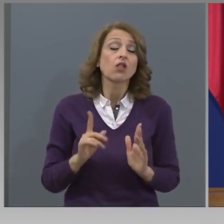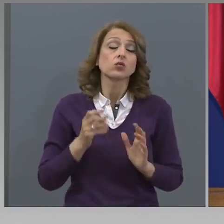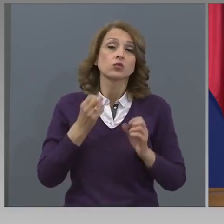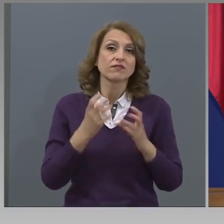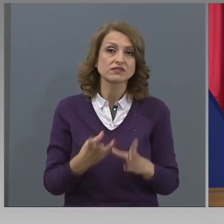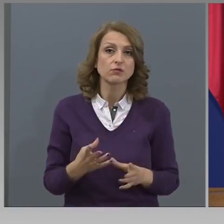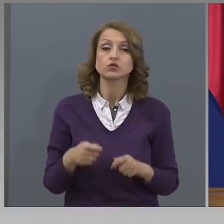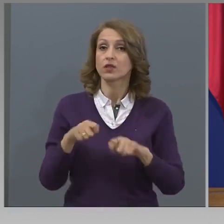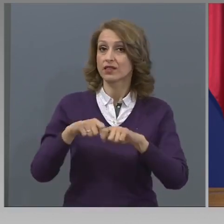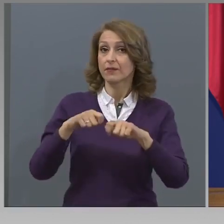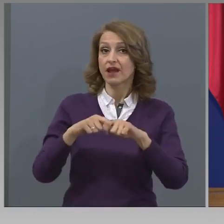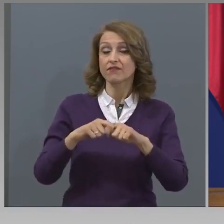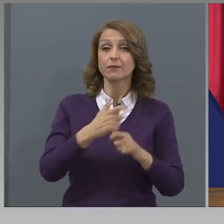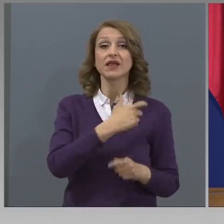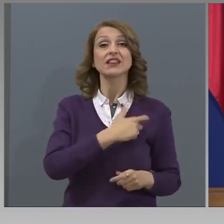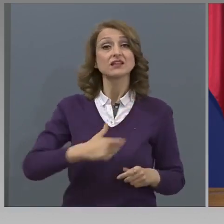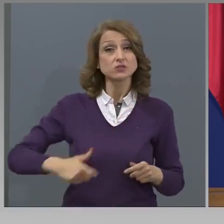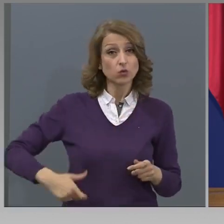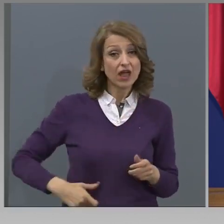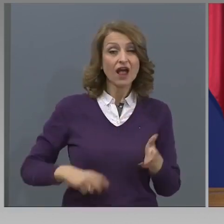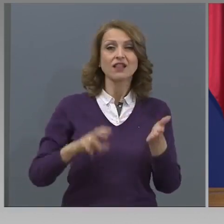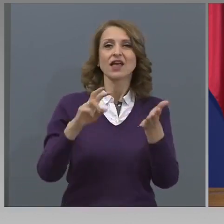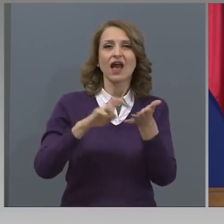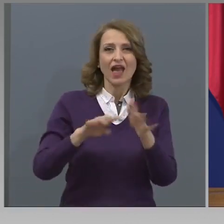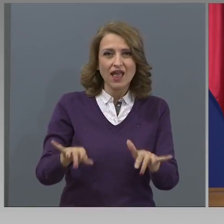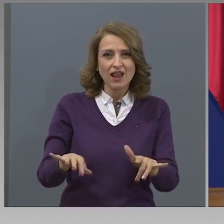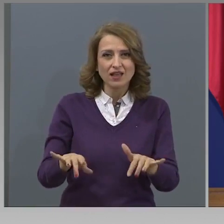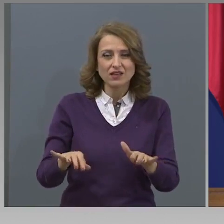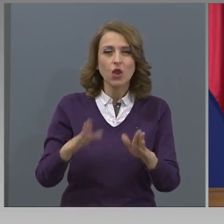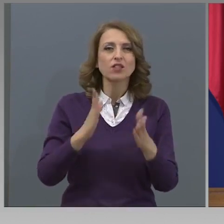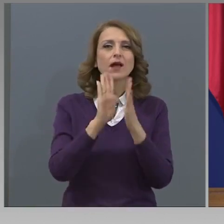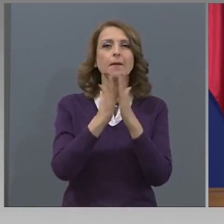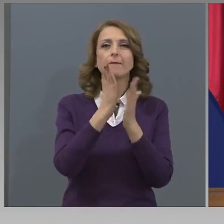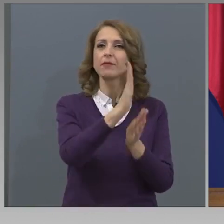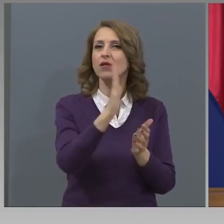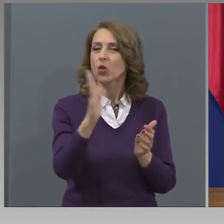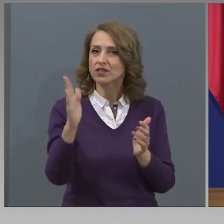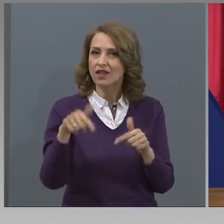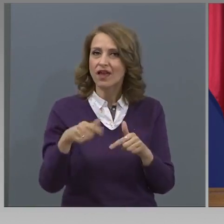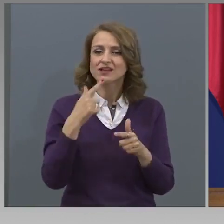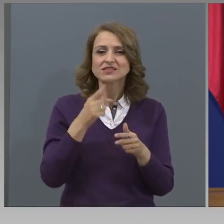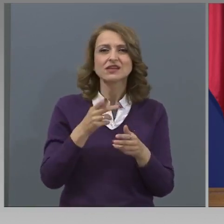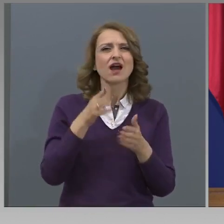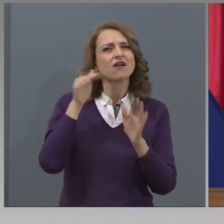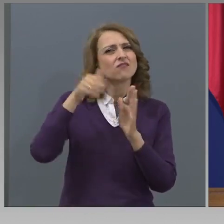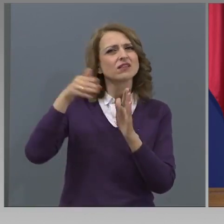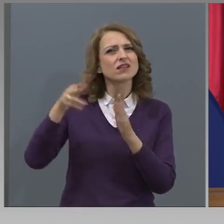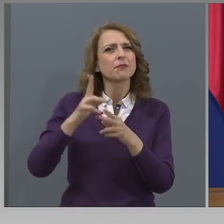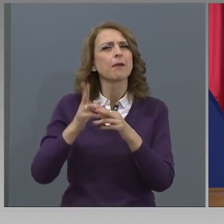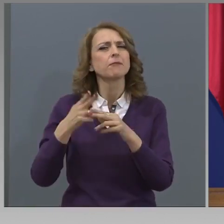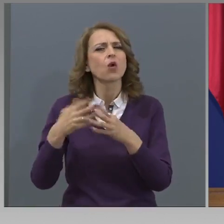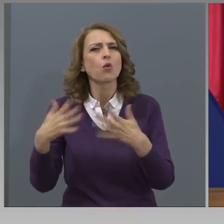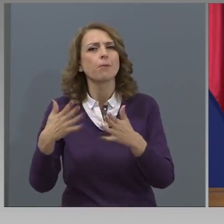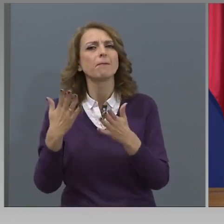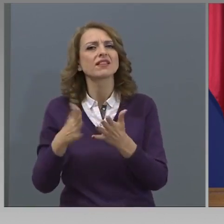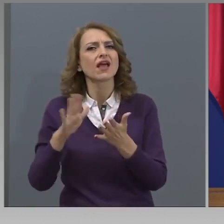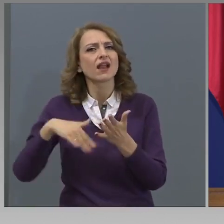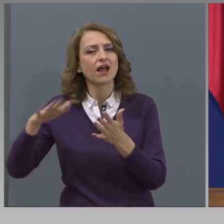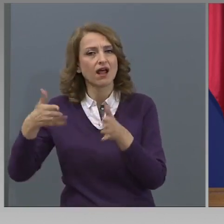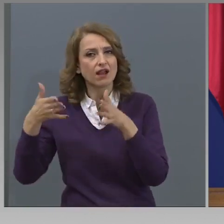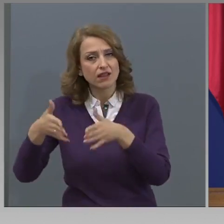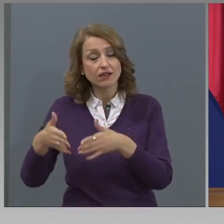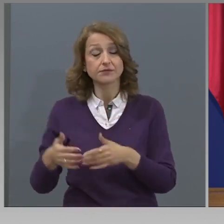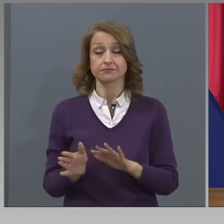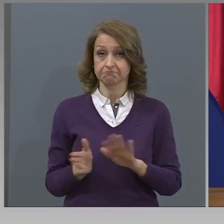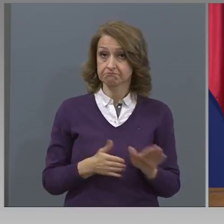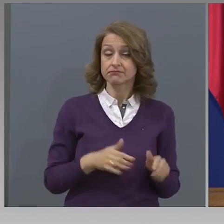Създадахме национална електронна библиотека за споделяне на ресурси. и сега имаме планиран много голям обема